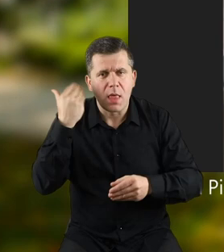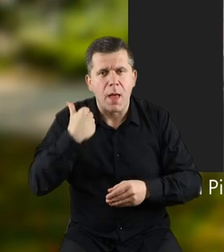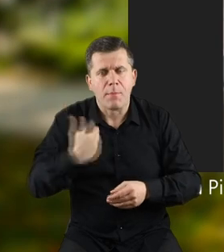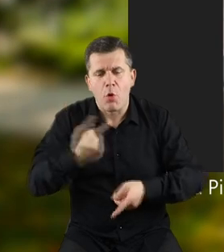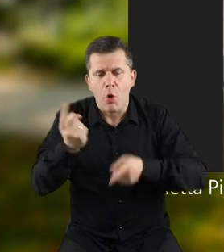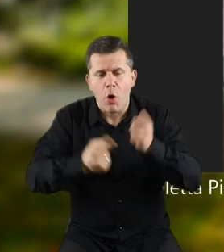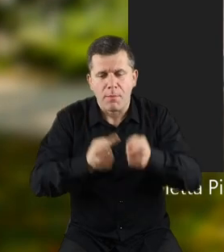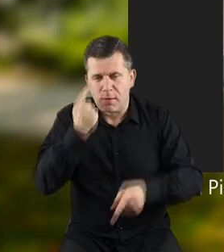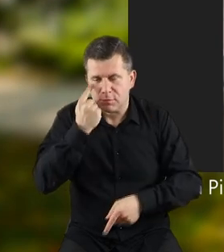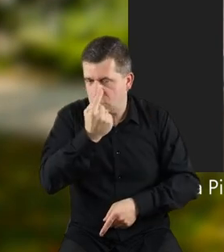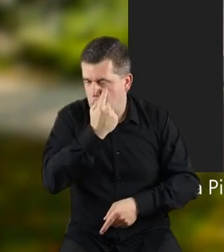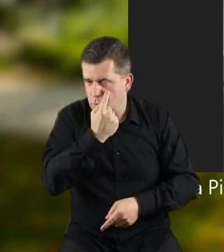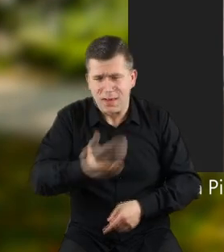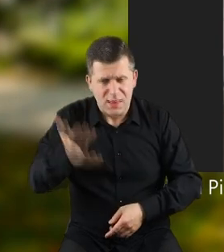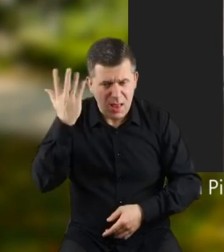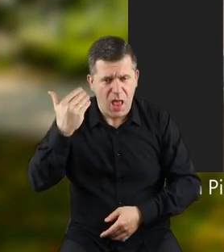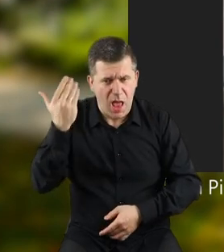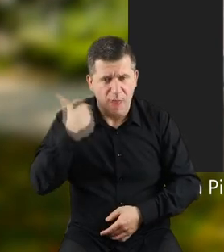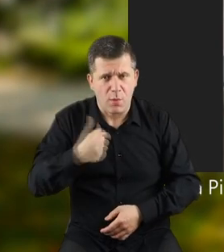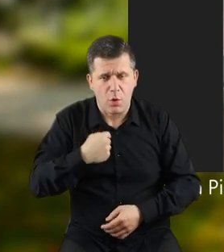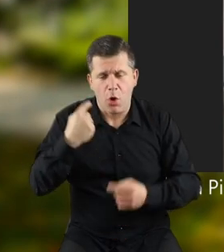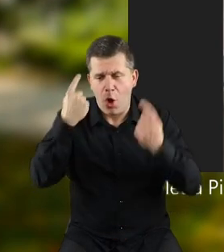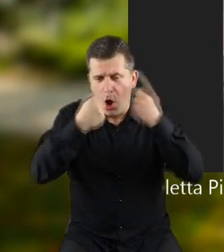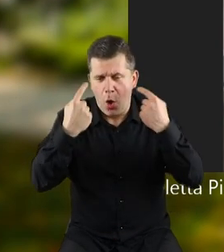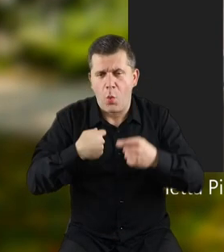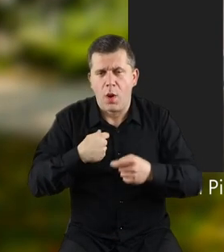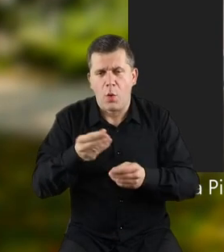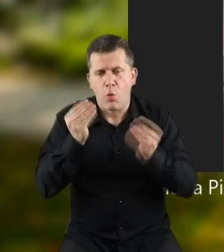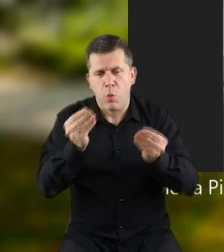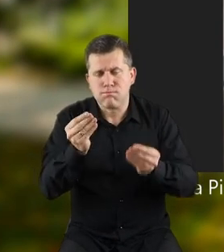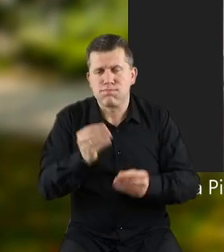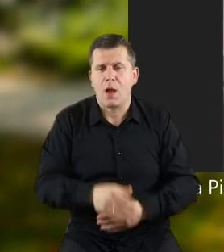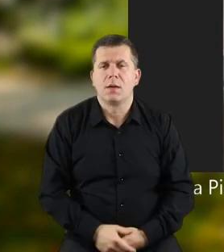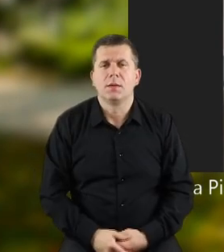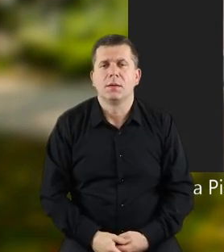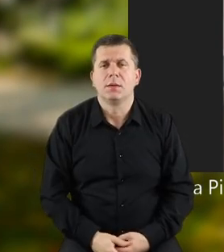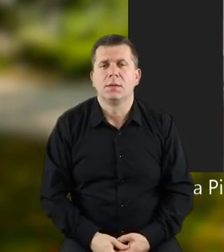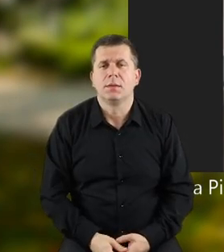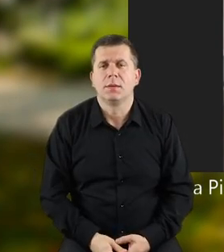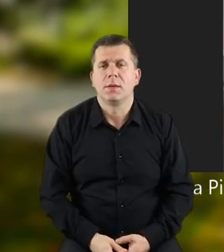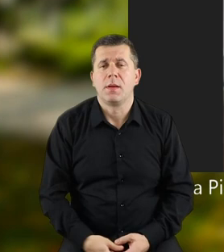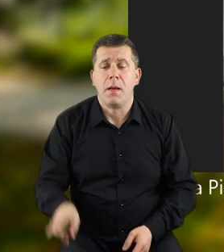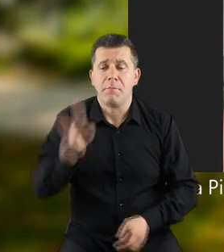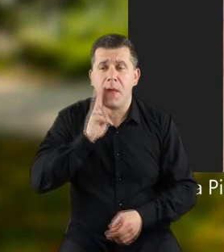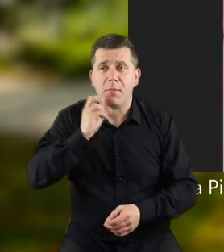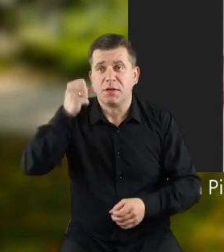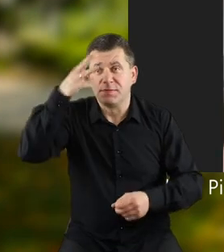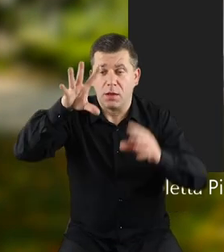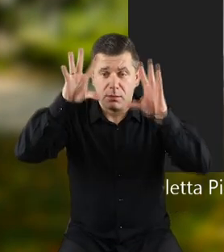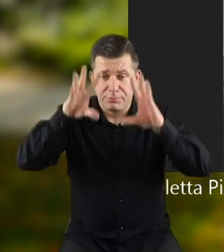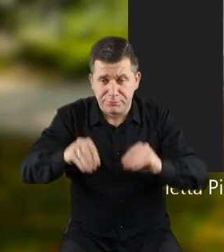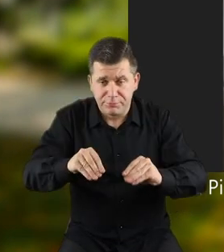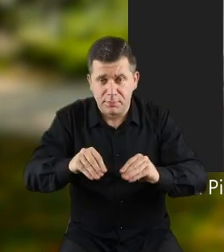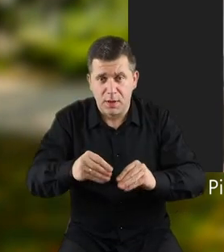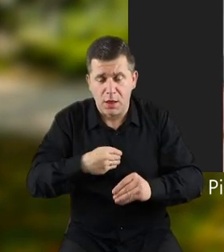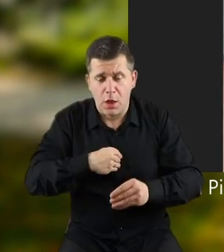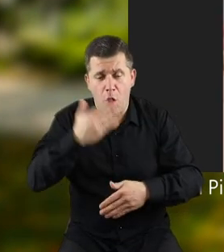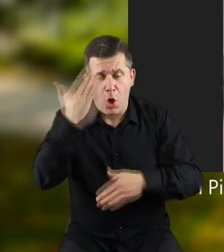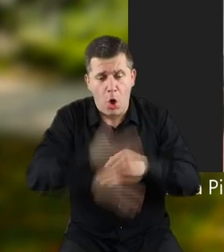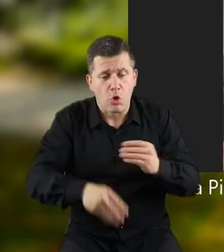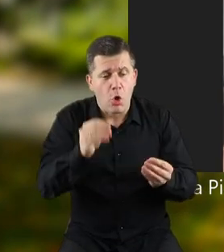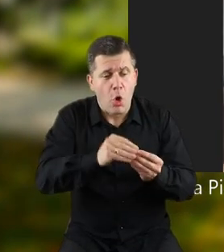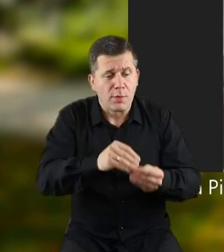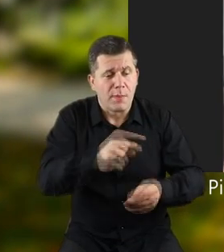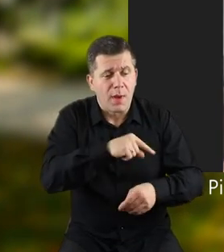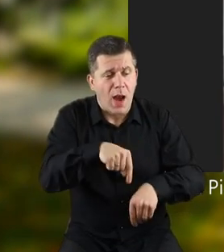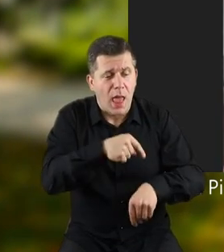bo miałam operację wzroku, ale kiedyś, słuchajcie, jeszcze jako dziecko, nosiłam okulary i mama gasiła mi światło, jak